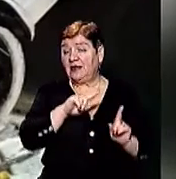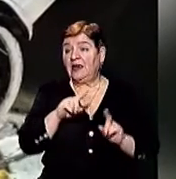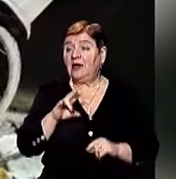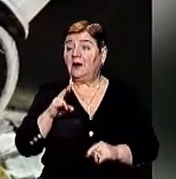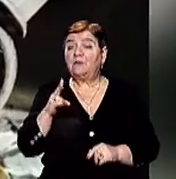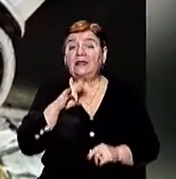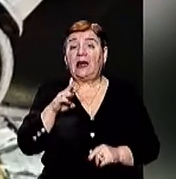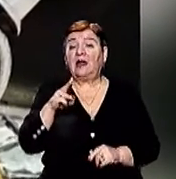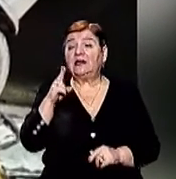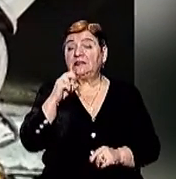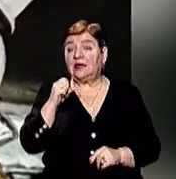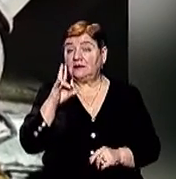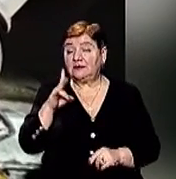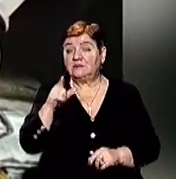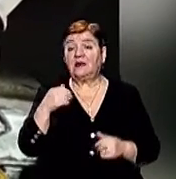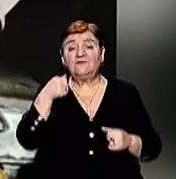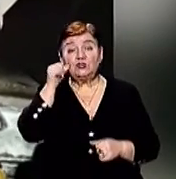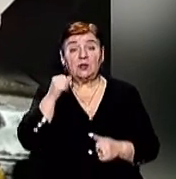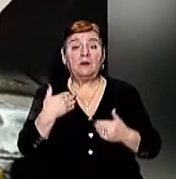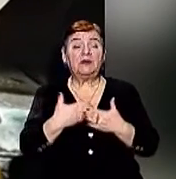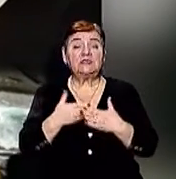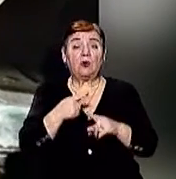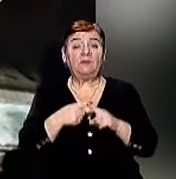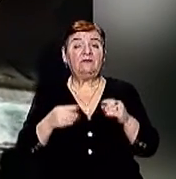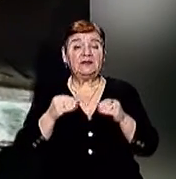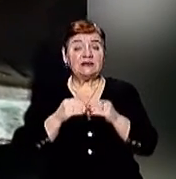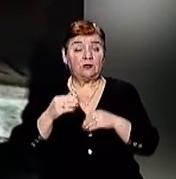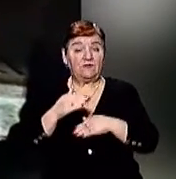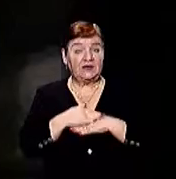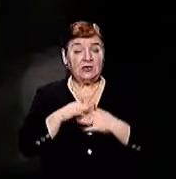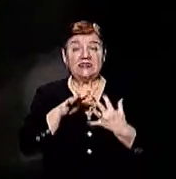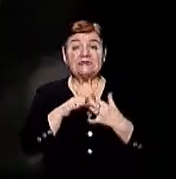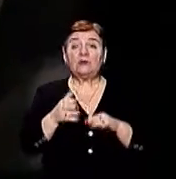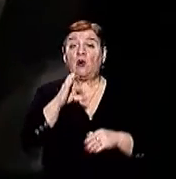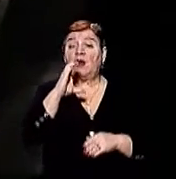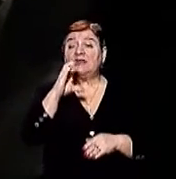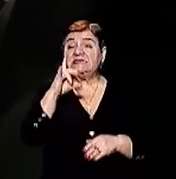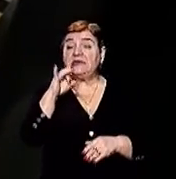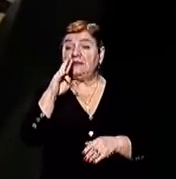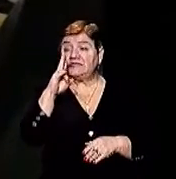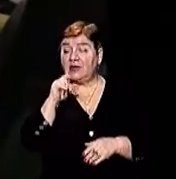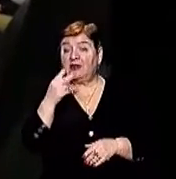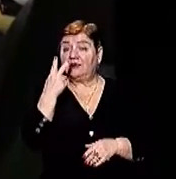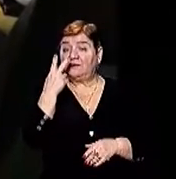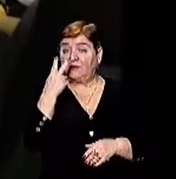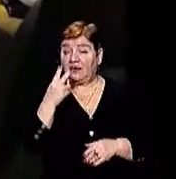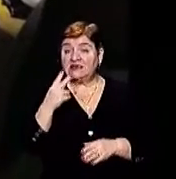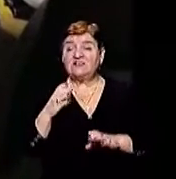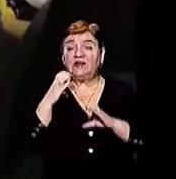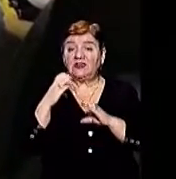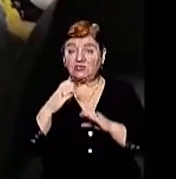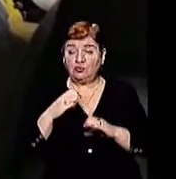Ганна Дан За її словами, аварія сталася вчора близько півдесятої вечора в селі Сільце Там водій автомобіля зіткнувся з